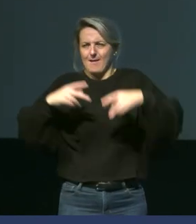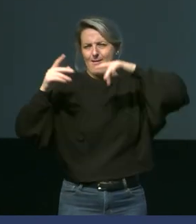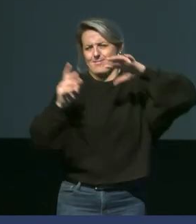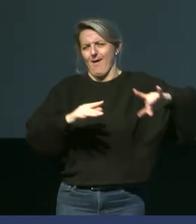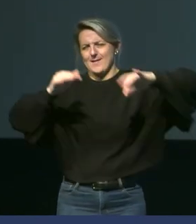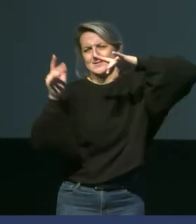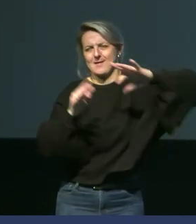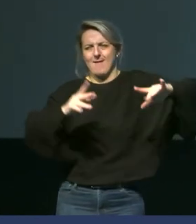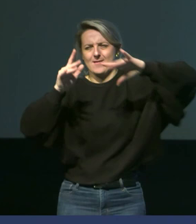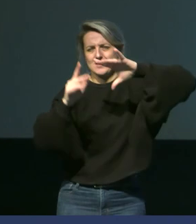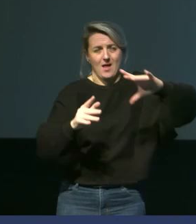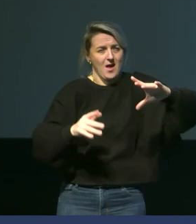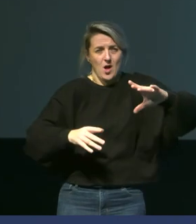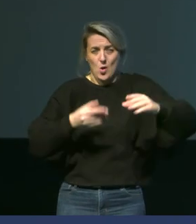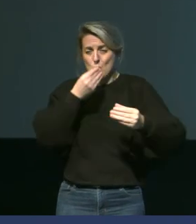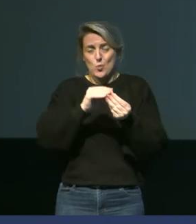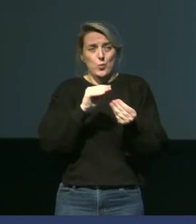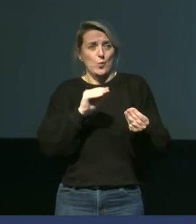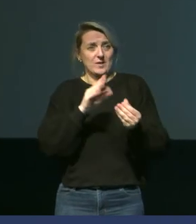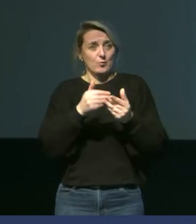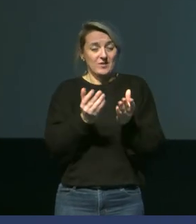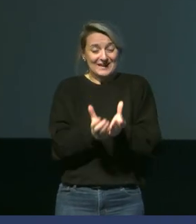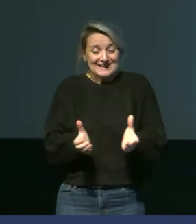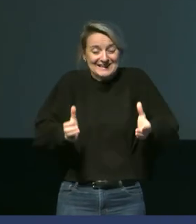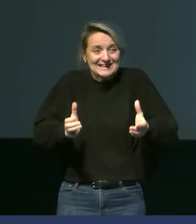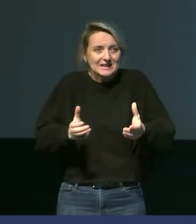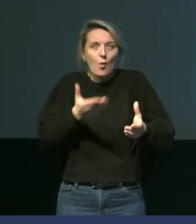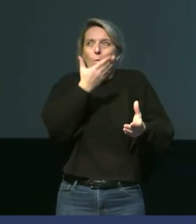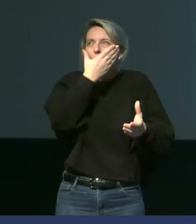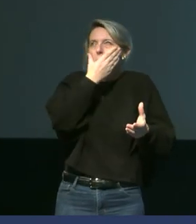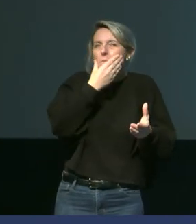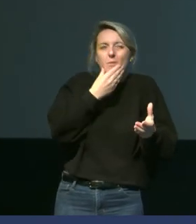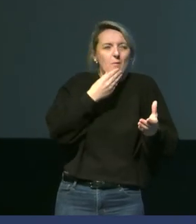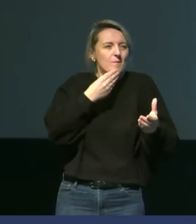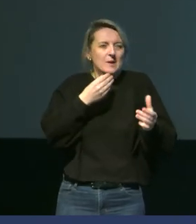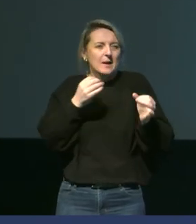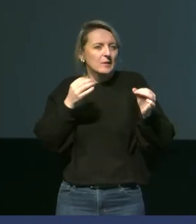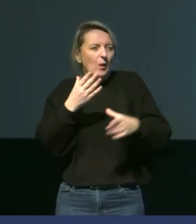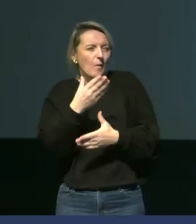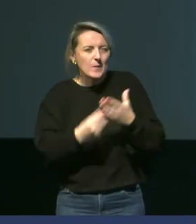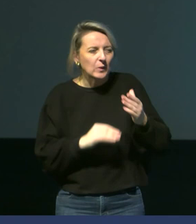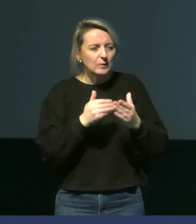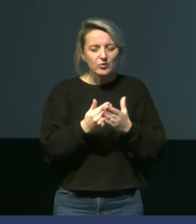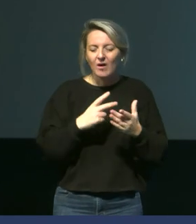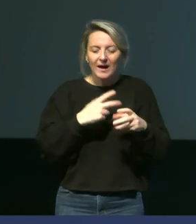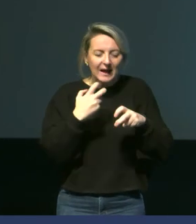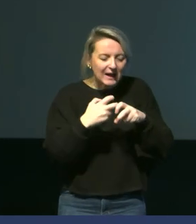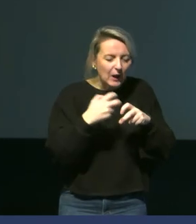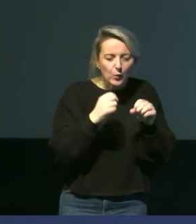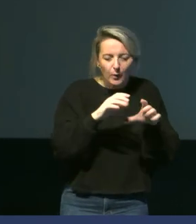beaucoup de neige dès le début, ce qui fait que les manchots n'ont pas bien construit les nids, n'ont pas fait de beaux nids. Ce qu'on appelle de beaux nids, c'est des nids avec des cailloux qui vont